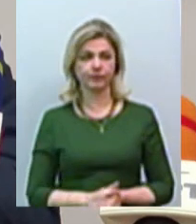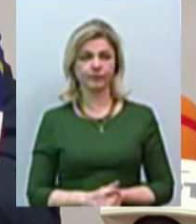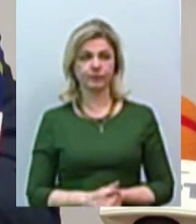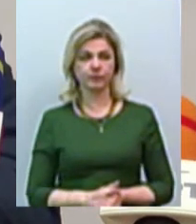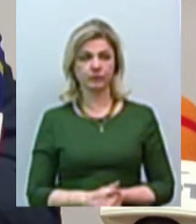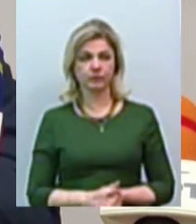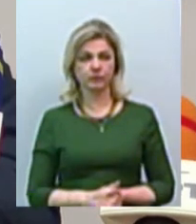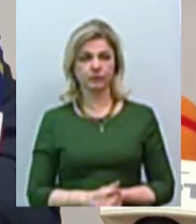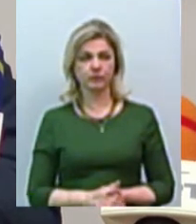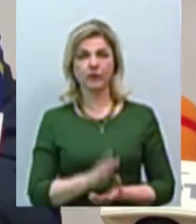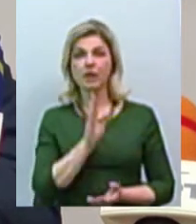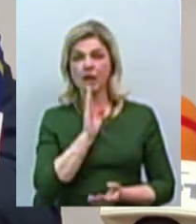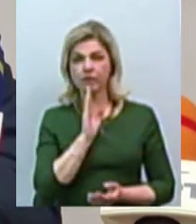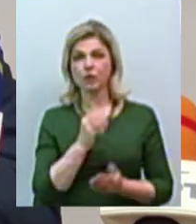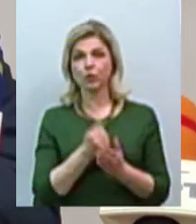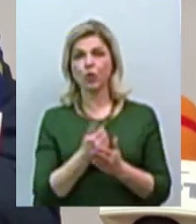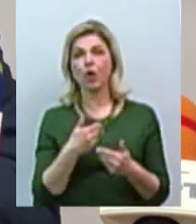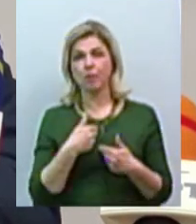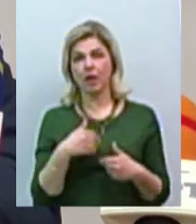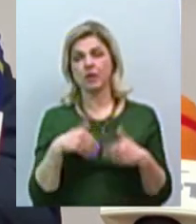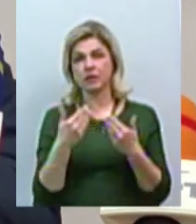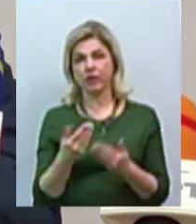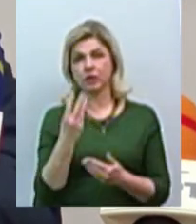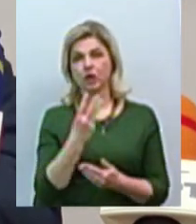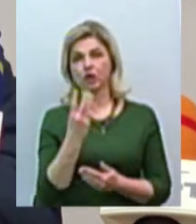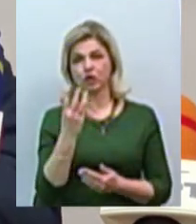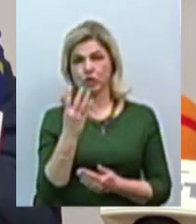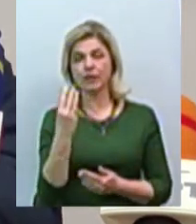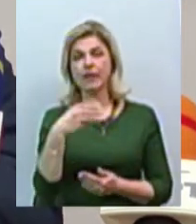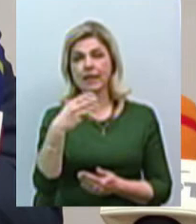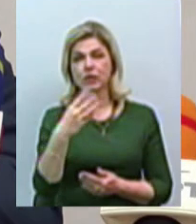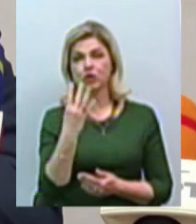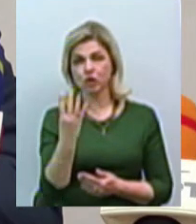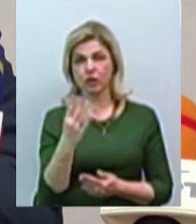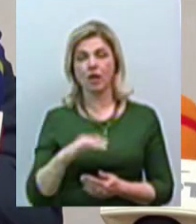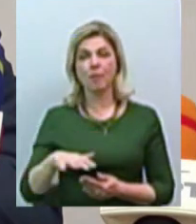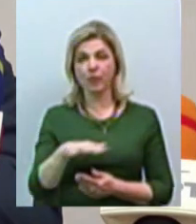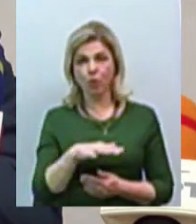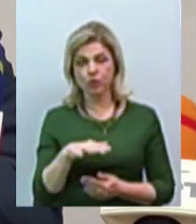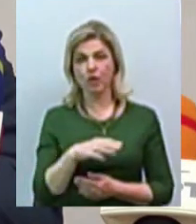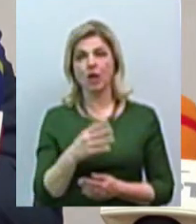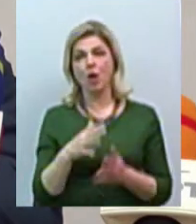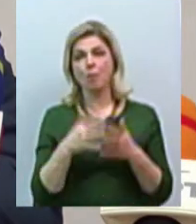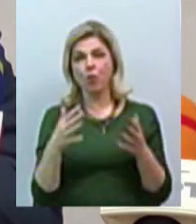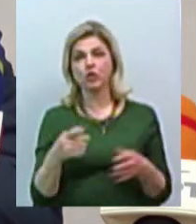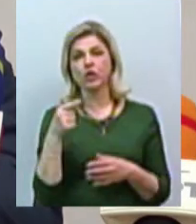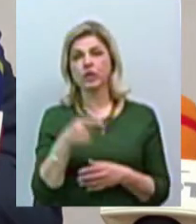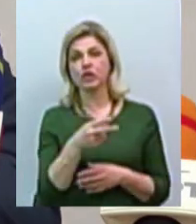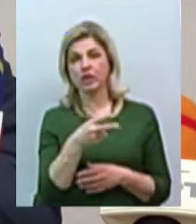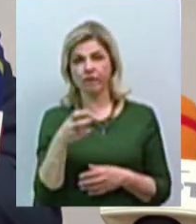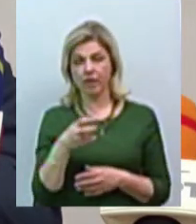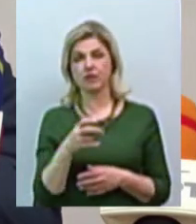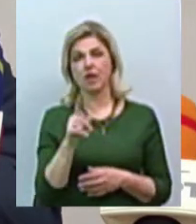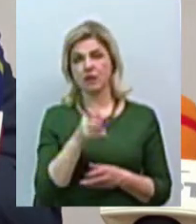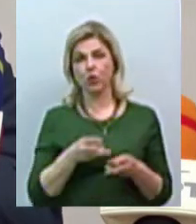Дівчина до мене звернулася з 34 квадратних метри, там в неї більше ніж 1200 гривень прийшло за опалення від